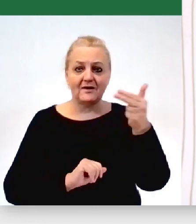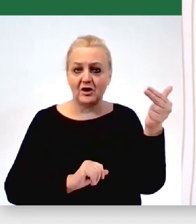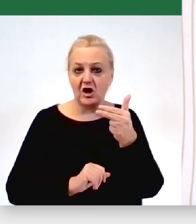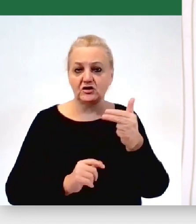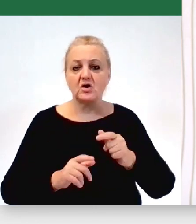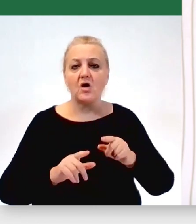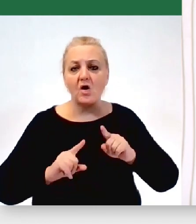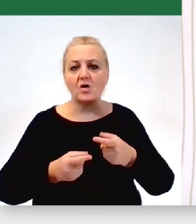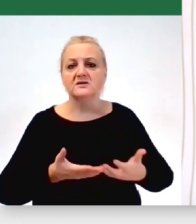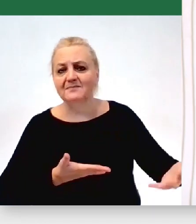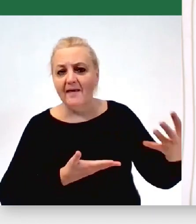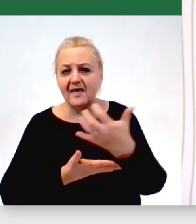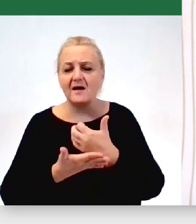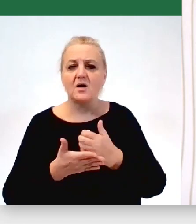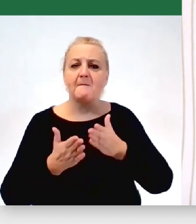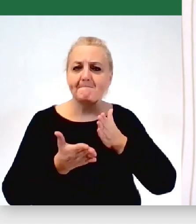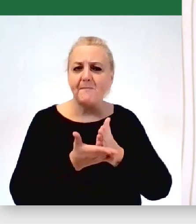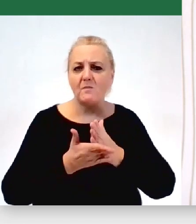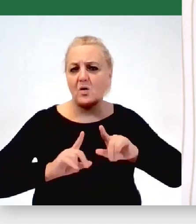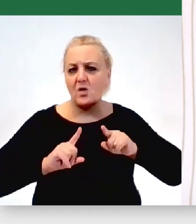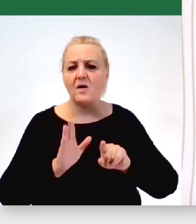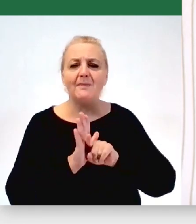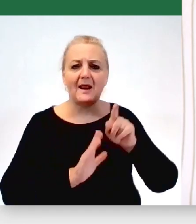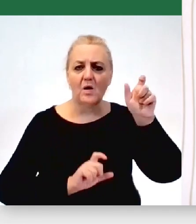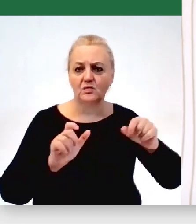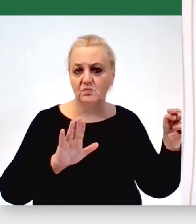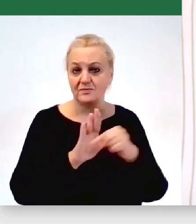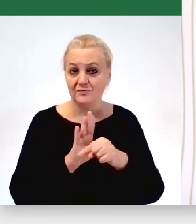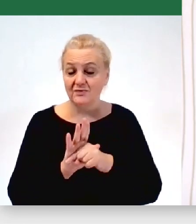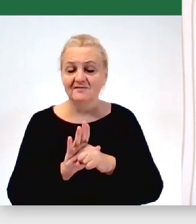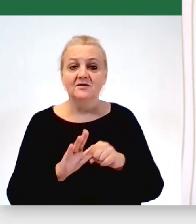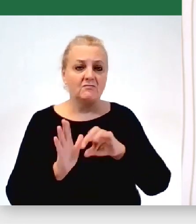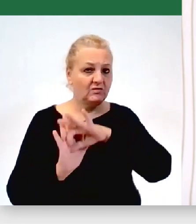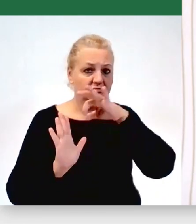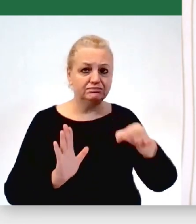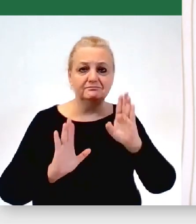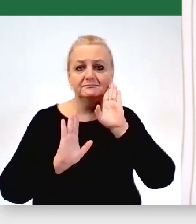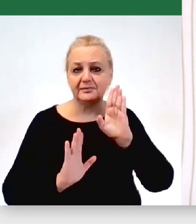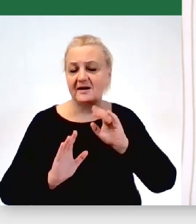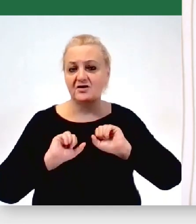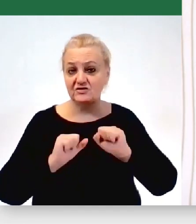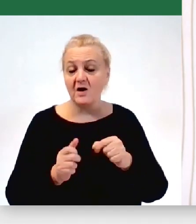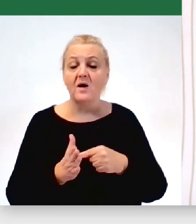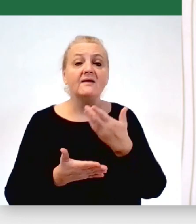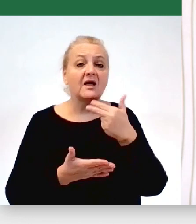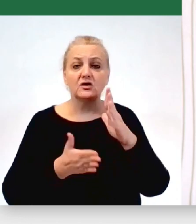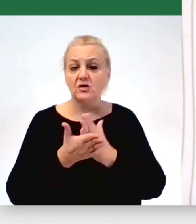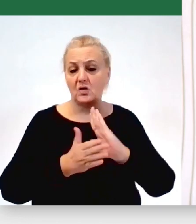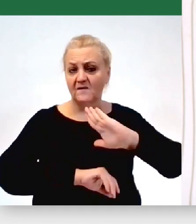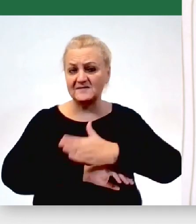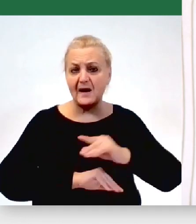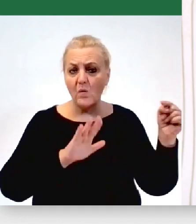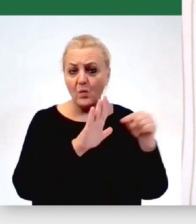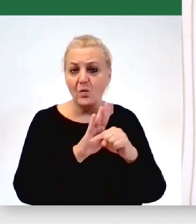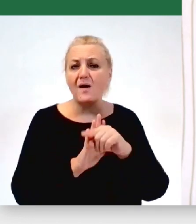zbiórki, organizowaliśmy pomoc dla uchodźców i to do dzisiaj działa. I nie tylko w zakresie jakby wsparcia uchodźczego, ale